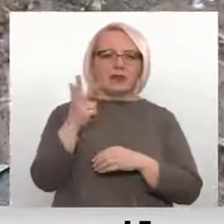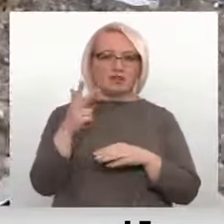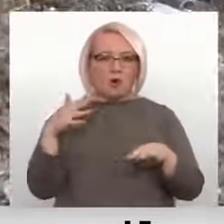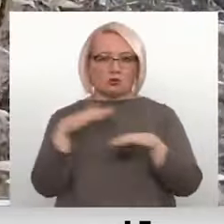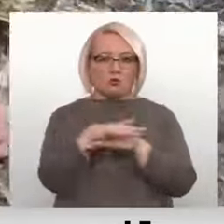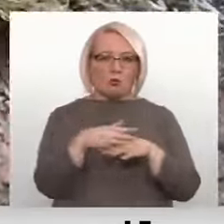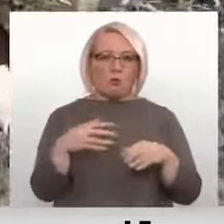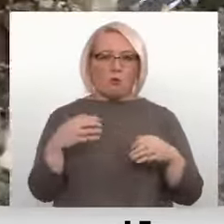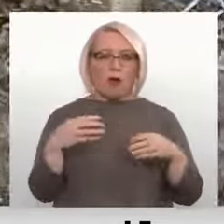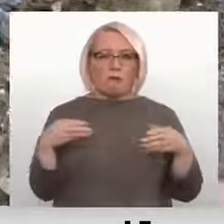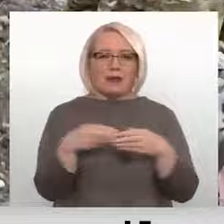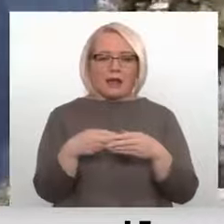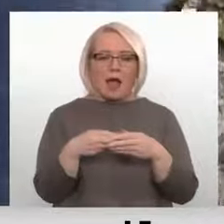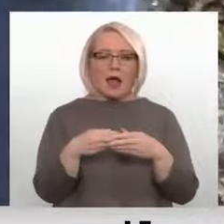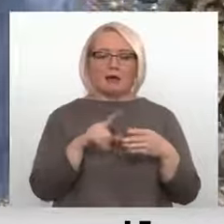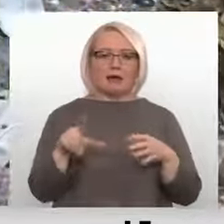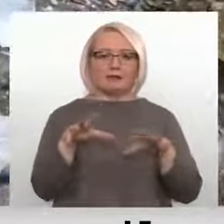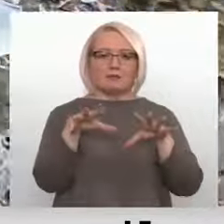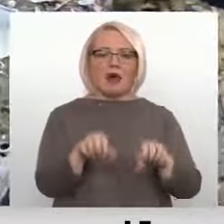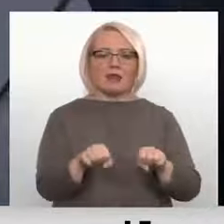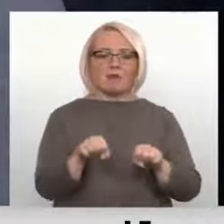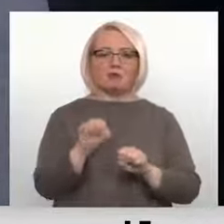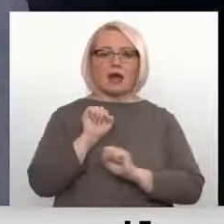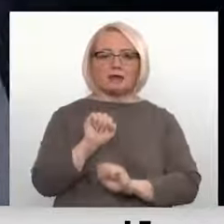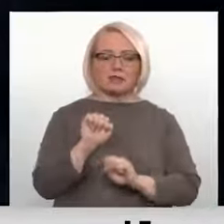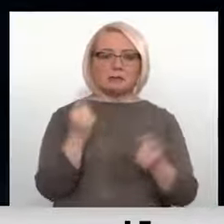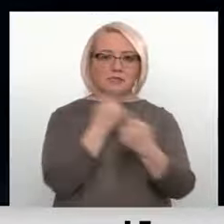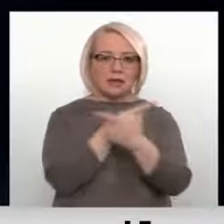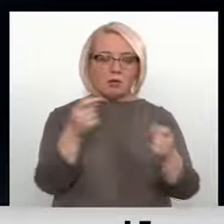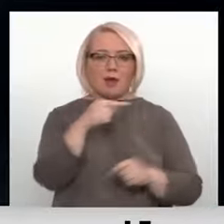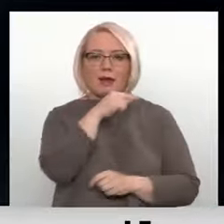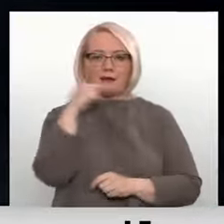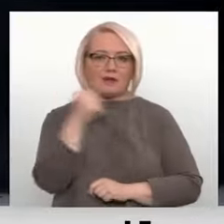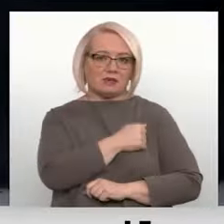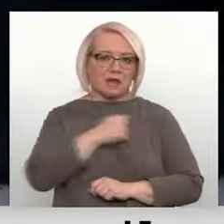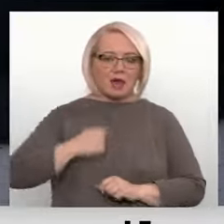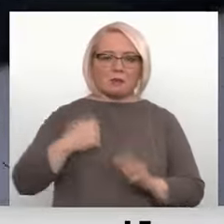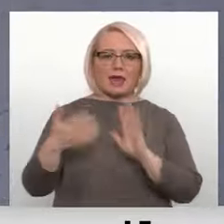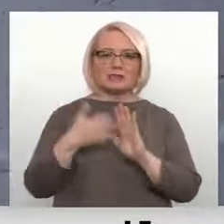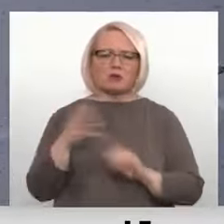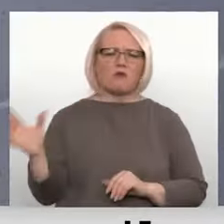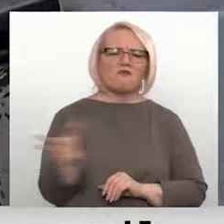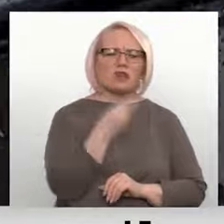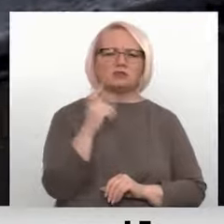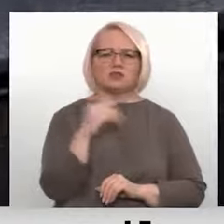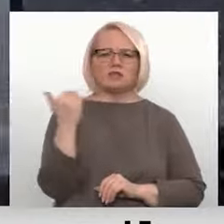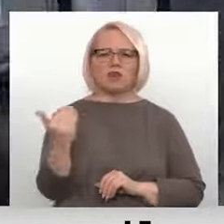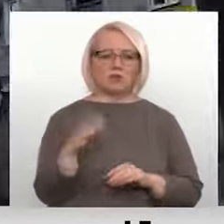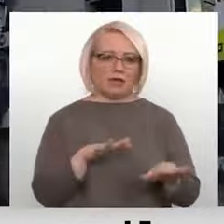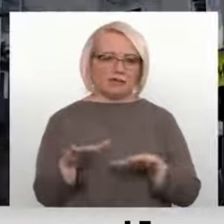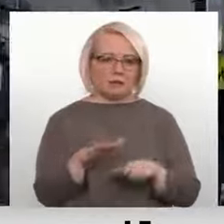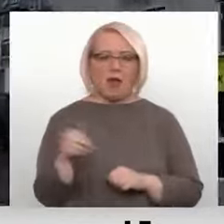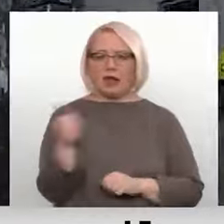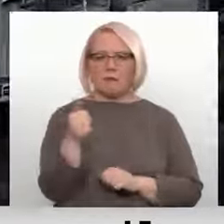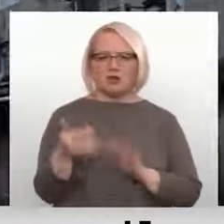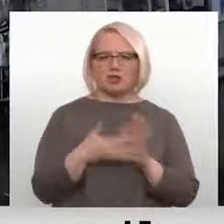brigāde, kas pārņēmusi Avdiģivkas aizsardzību, ziņo, ka Krievijas spēki izmanto visu, kas ir to rīcībā. Tīpaši tiek